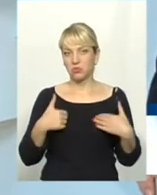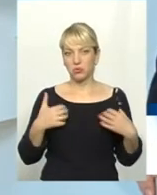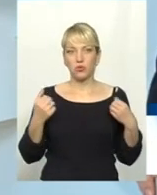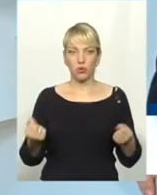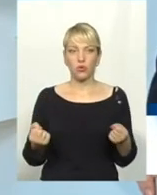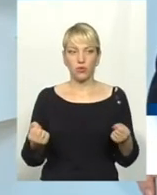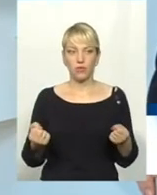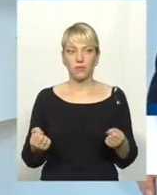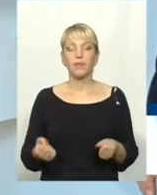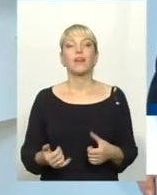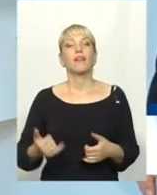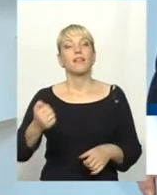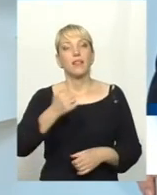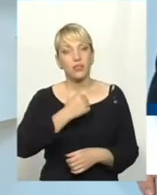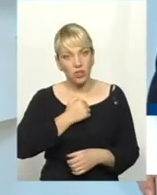На жаль,